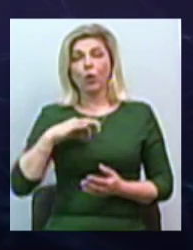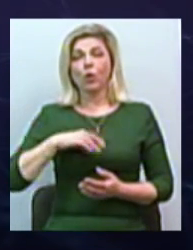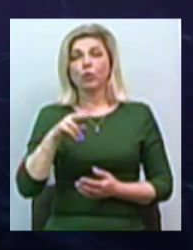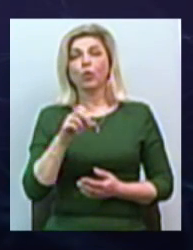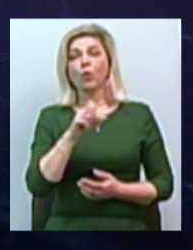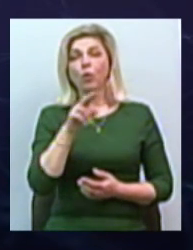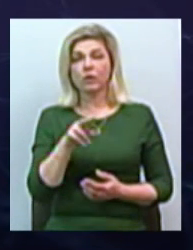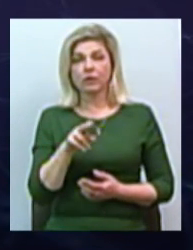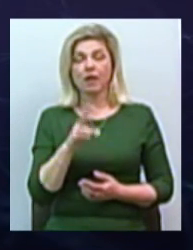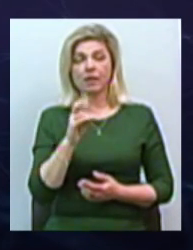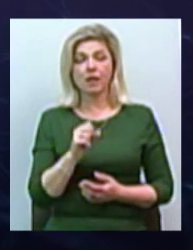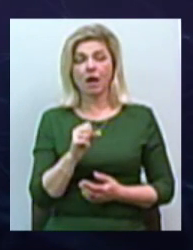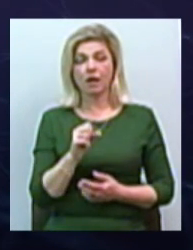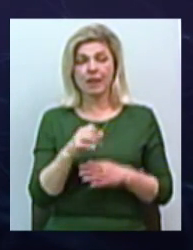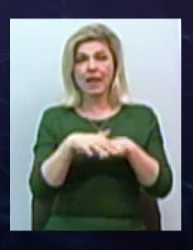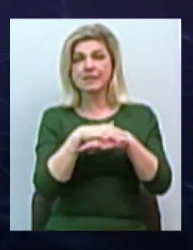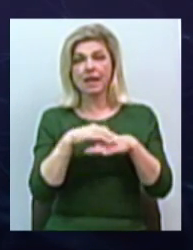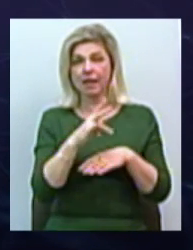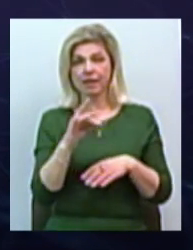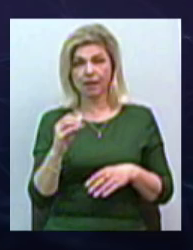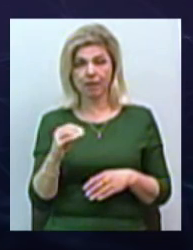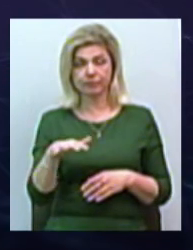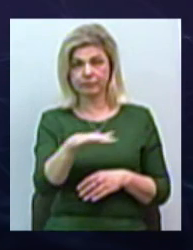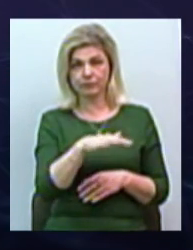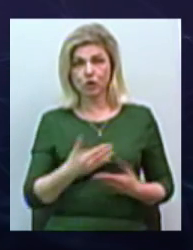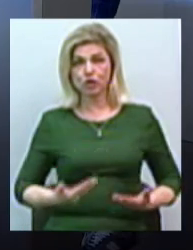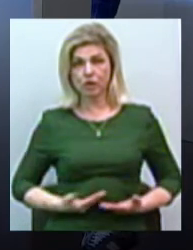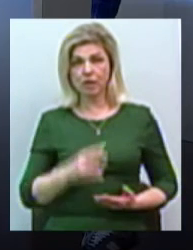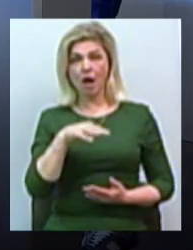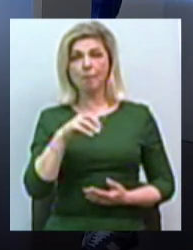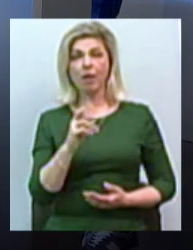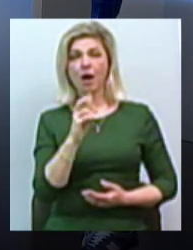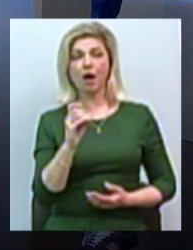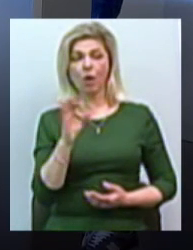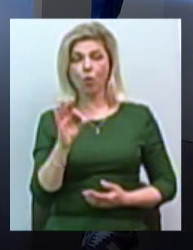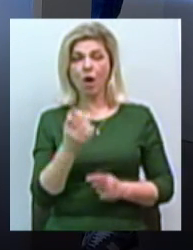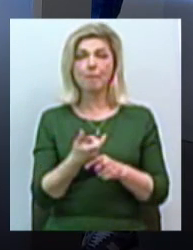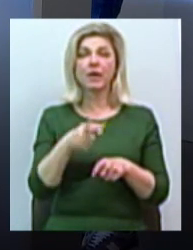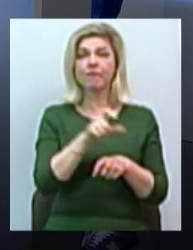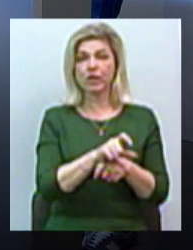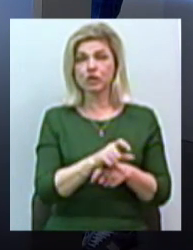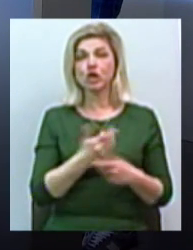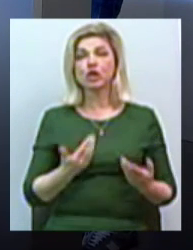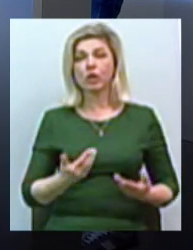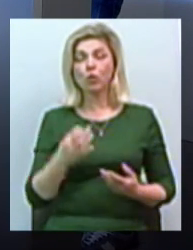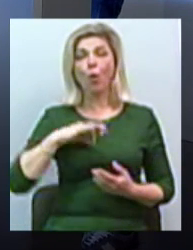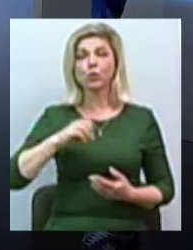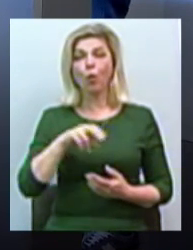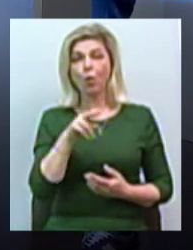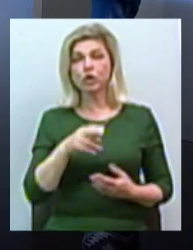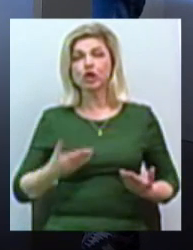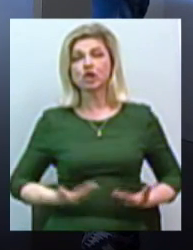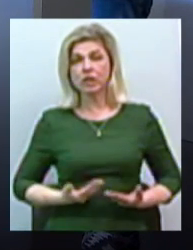на душу населения в жителі Макао превысил доход жителі Швейцарії. І